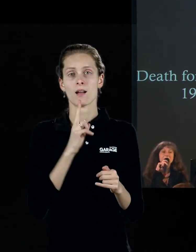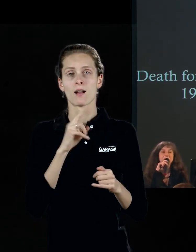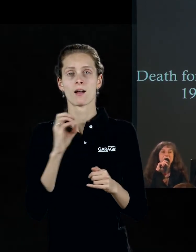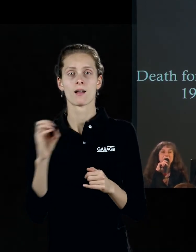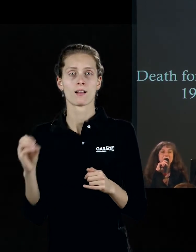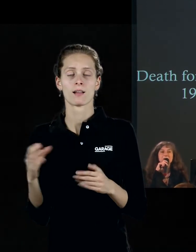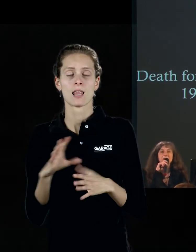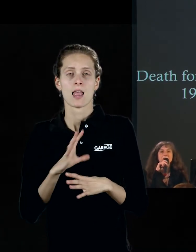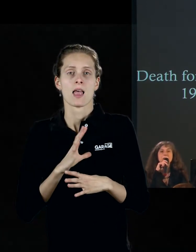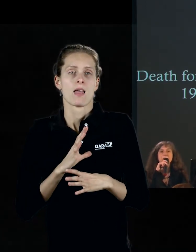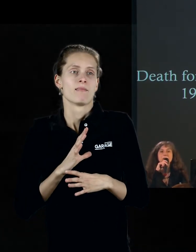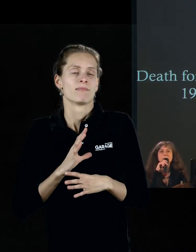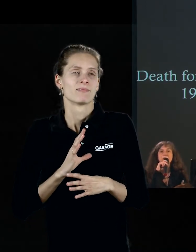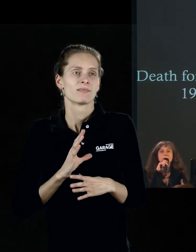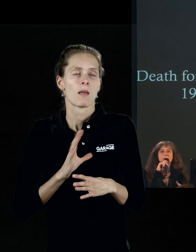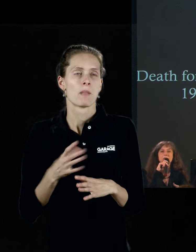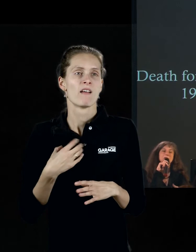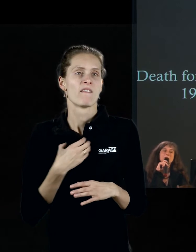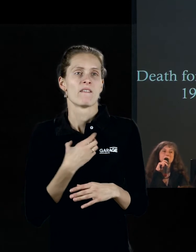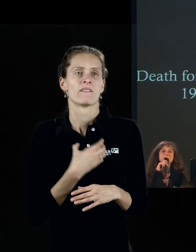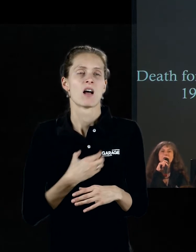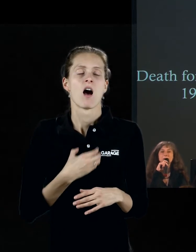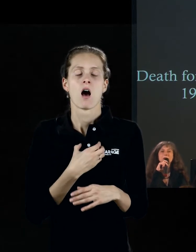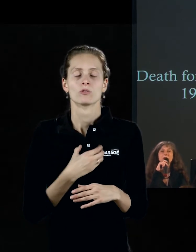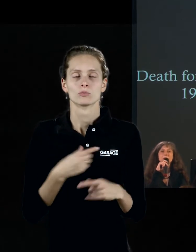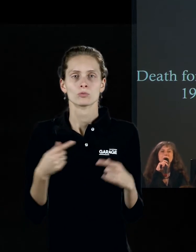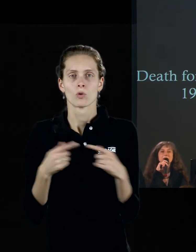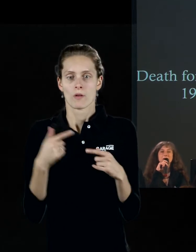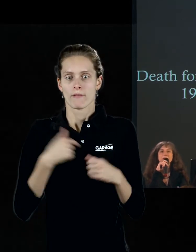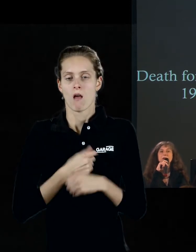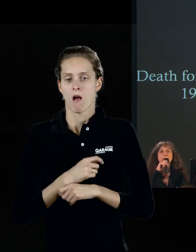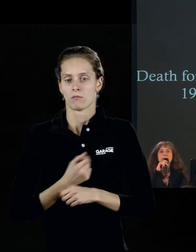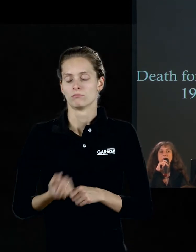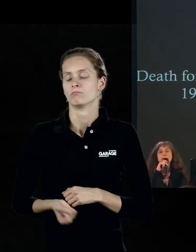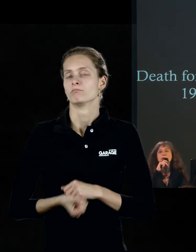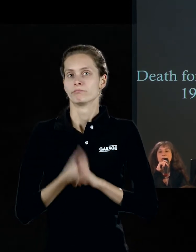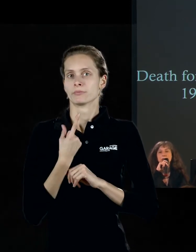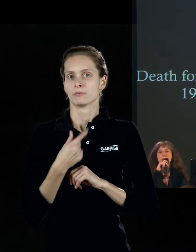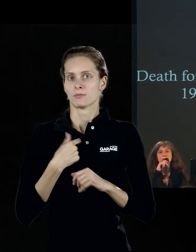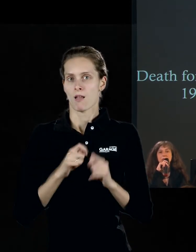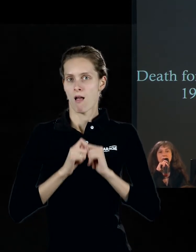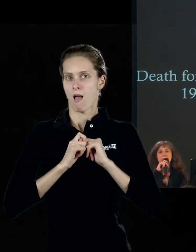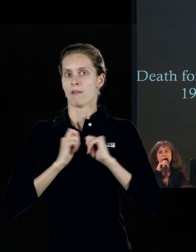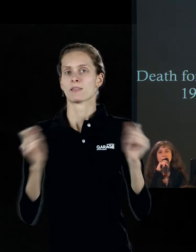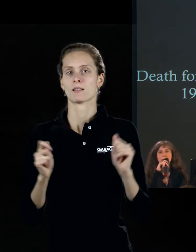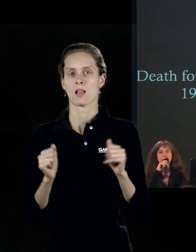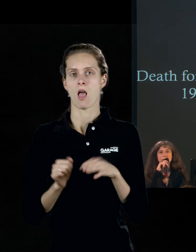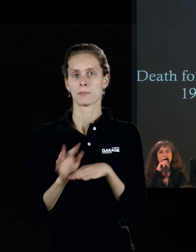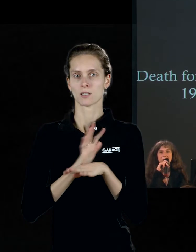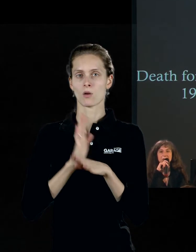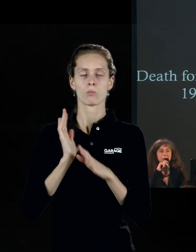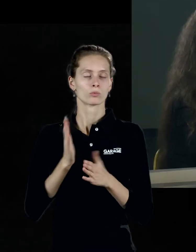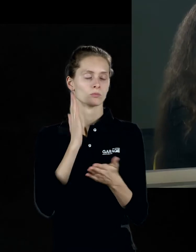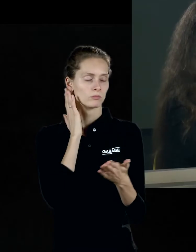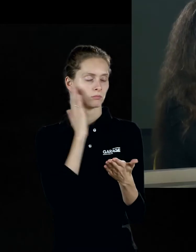в отличие, наверное, от Кандинского, не было принципиально, что вот я открыла абстракцию, и отныне я буду заниматься только абстрактным искусством. Наоборот, там